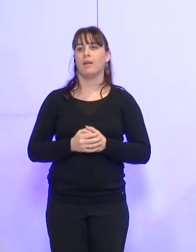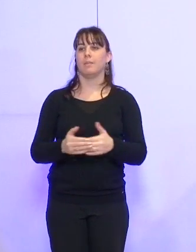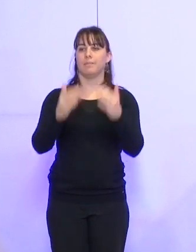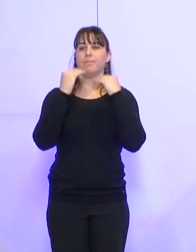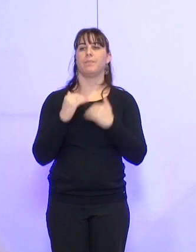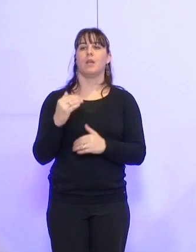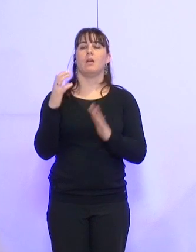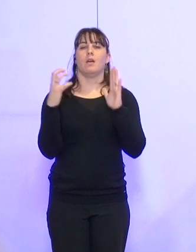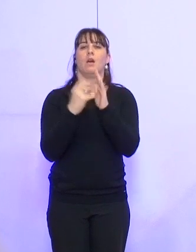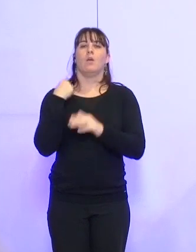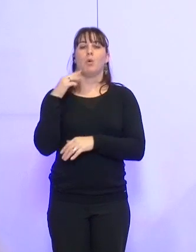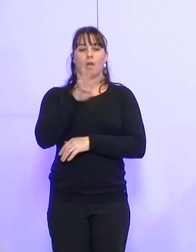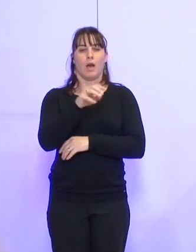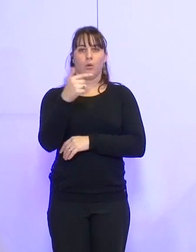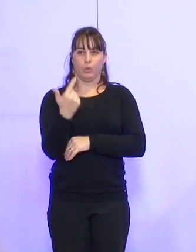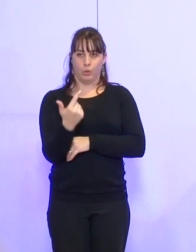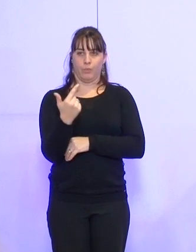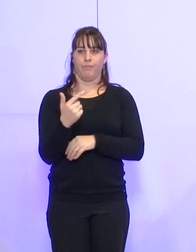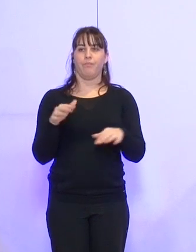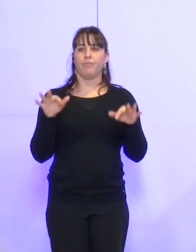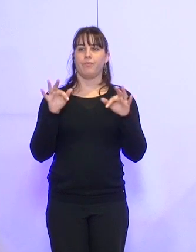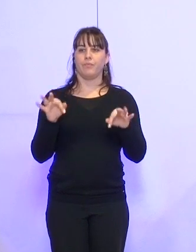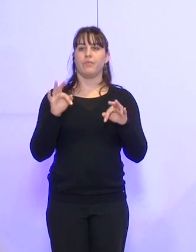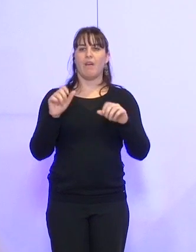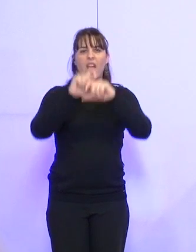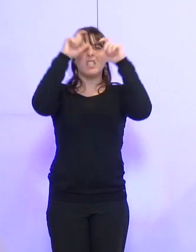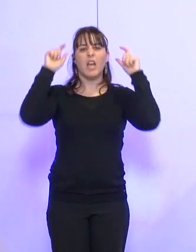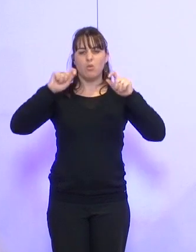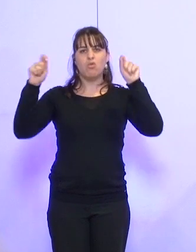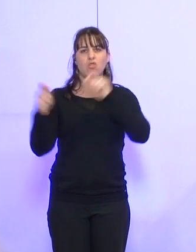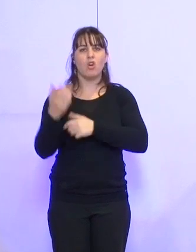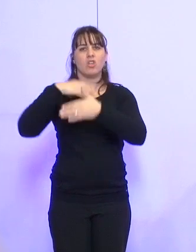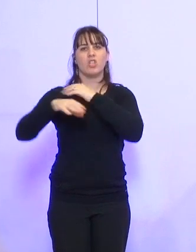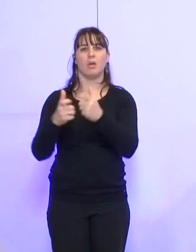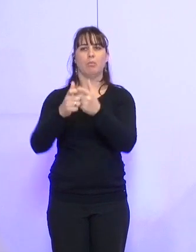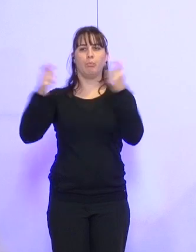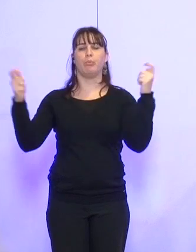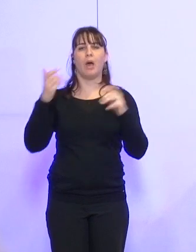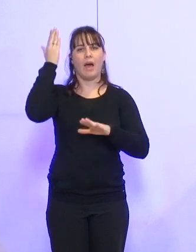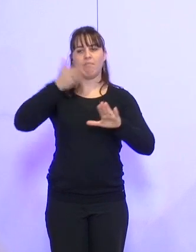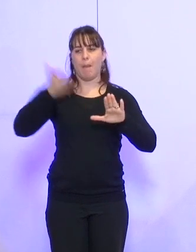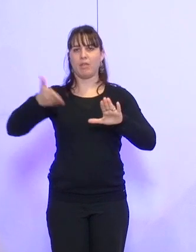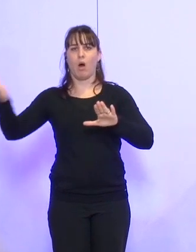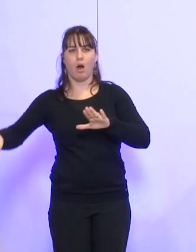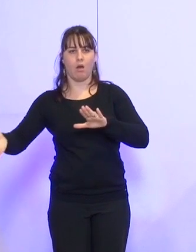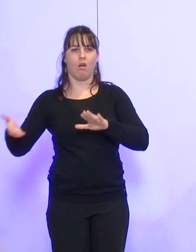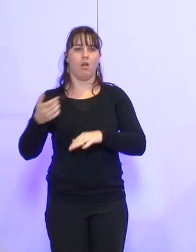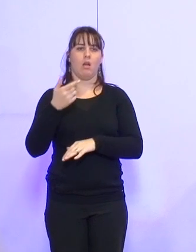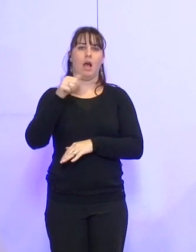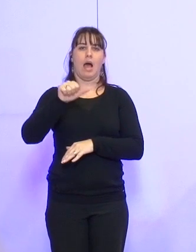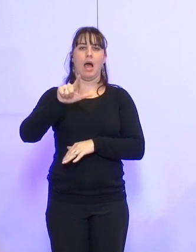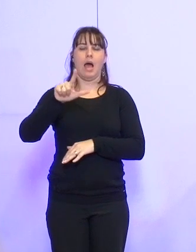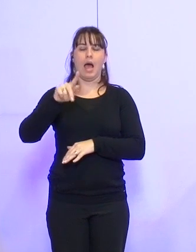La délibération numéro 42, c'est les modifications de statut de l'abattoir. Syndicat mixte Alpabattage.